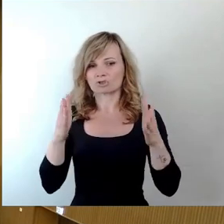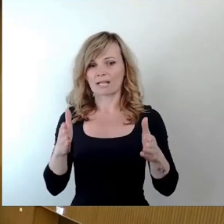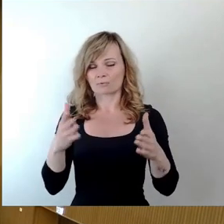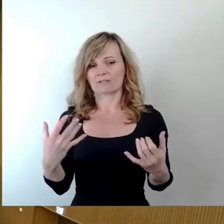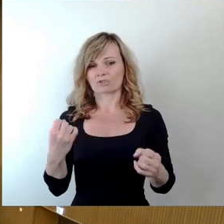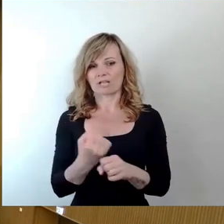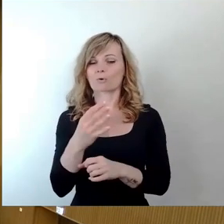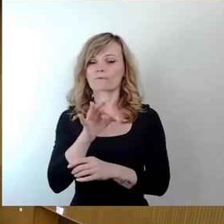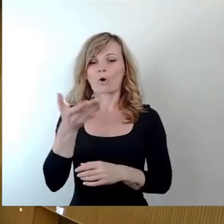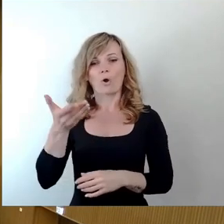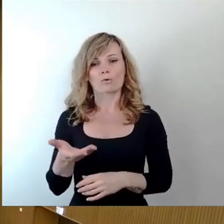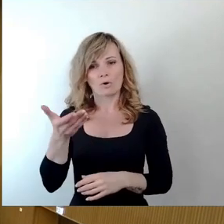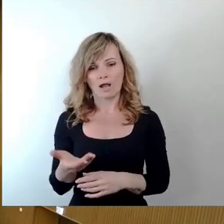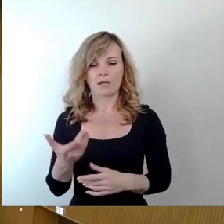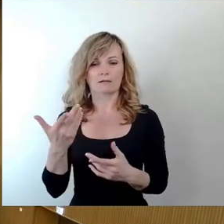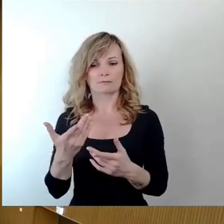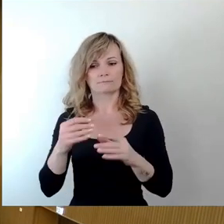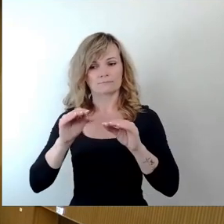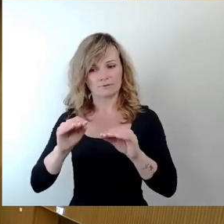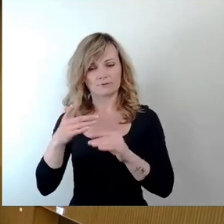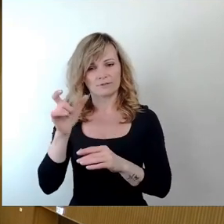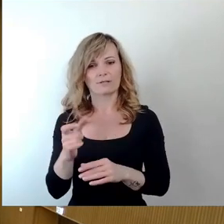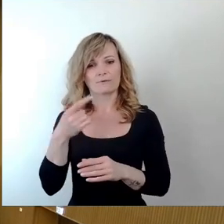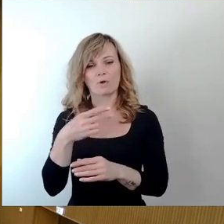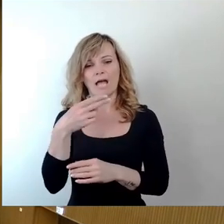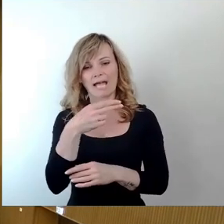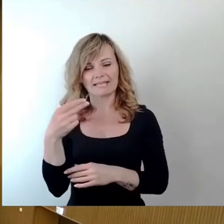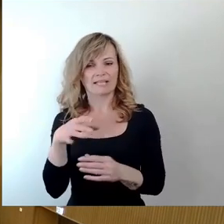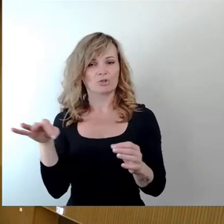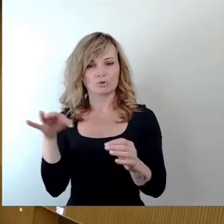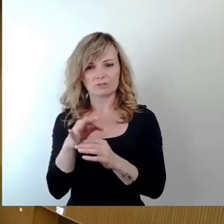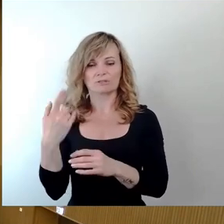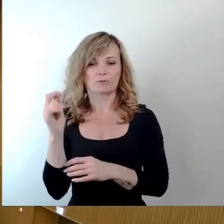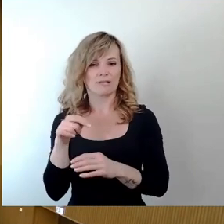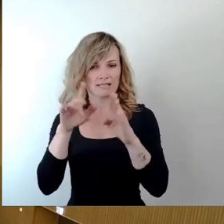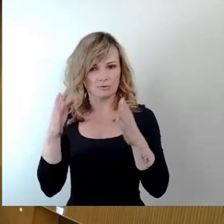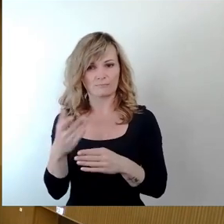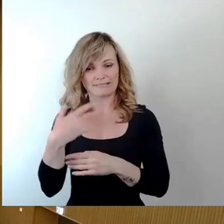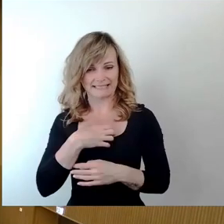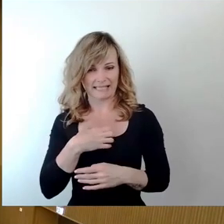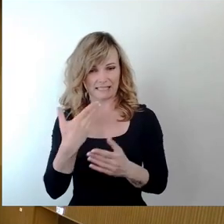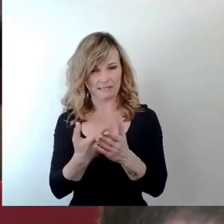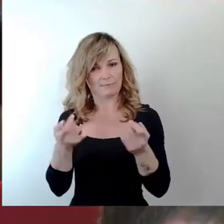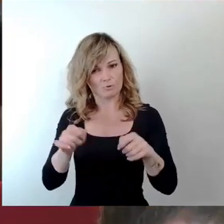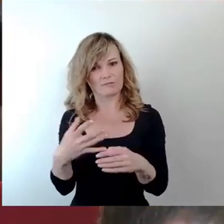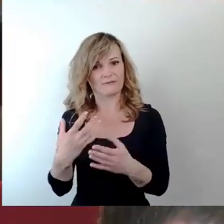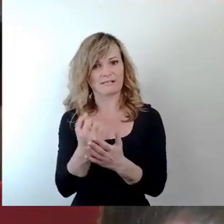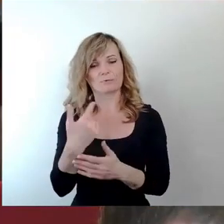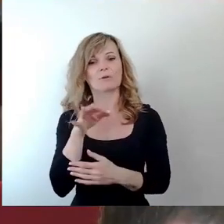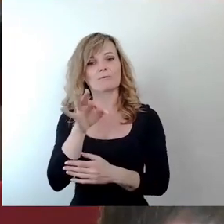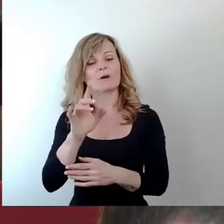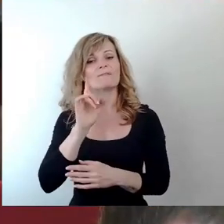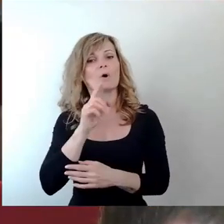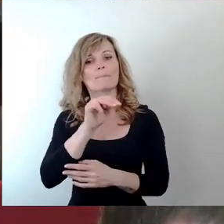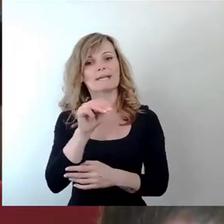Eigenbetrieb Heinrich-Schütz-Konservatorium in Dresden auf der Tagesordnung und zur Schlussfassung. Wir möchten gerne für Frau Miriam